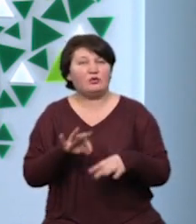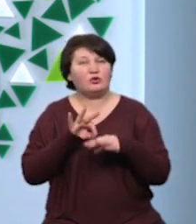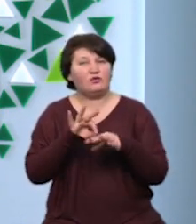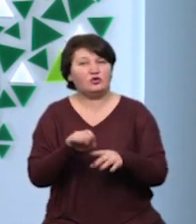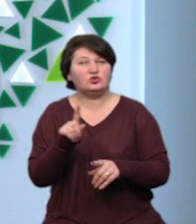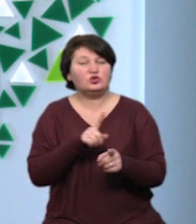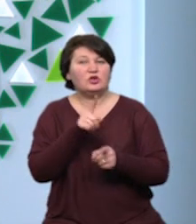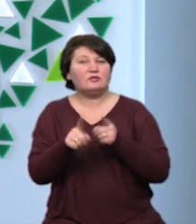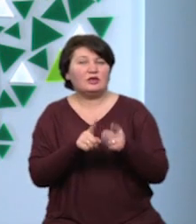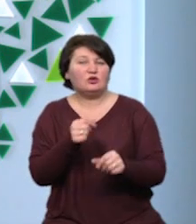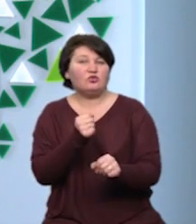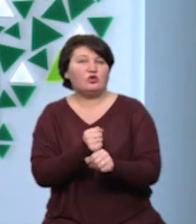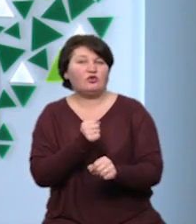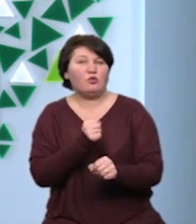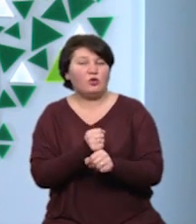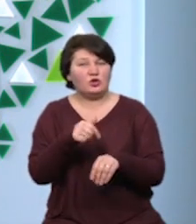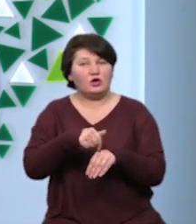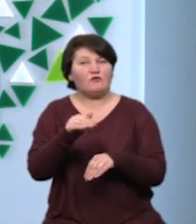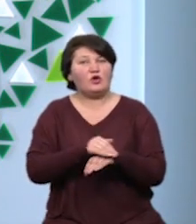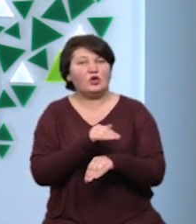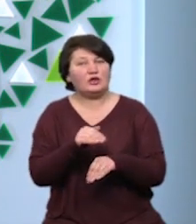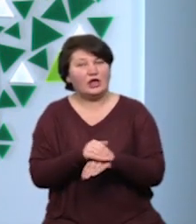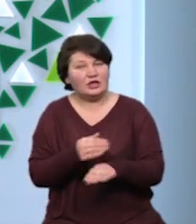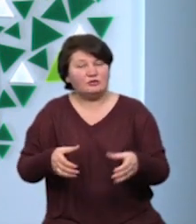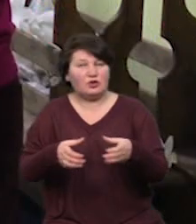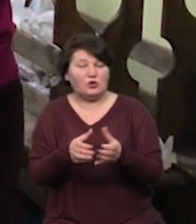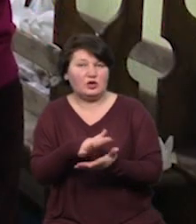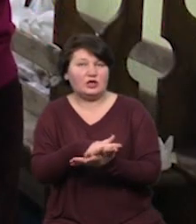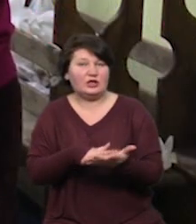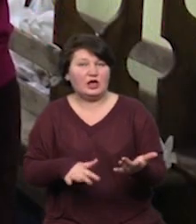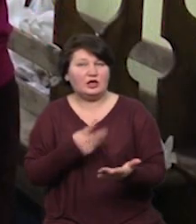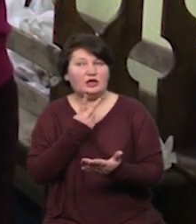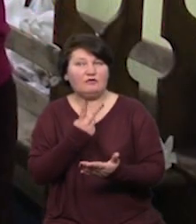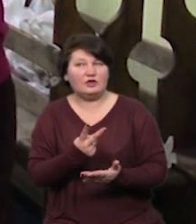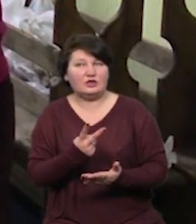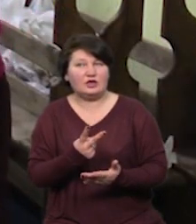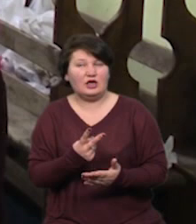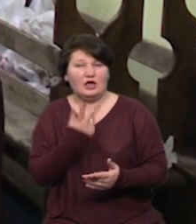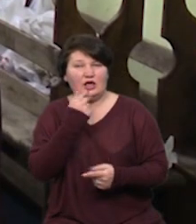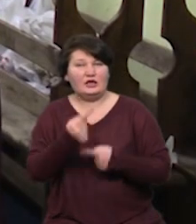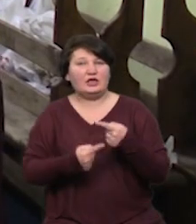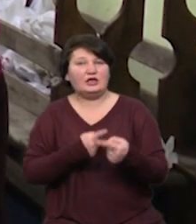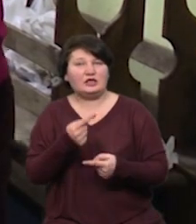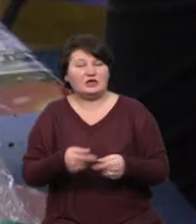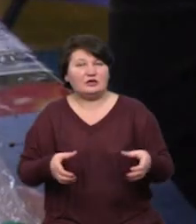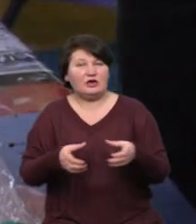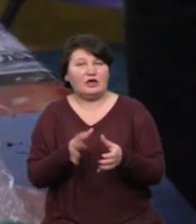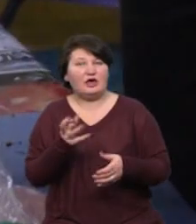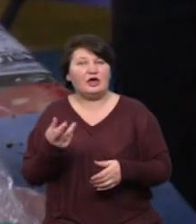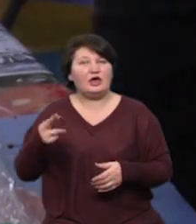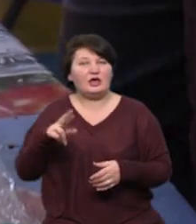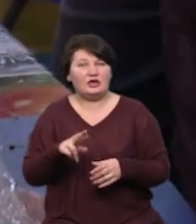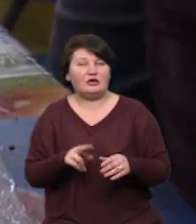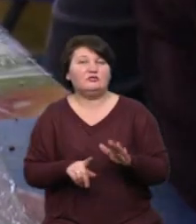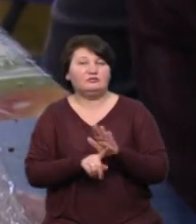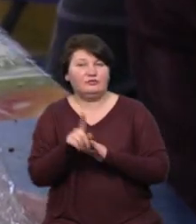що змінилося у роботі волонтерів спільноти – далі дивіться у сюжеті. До вечері, яку традиційно спільнота Святого Егідія влаштовує о 19